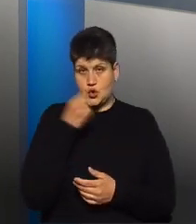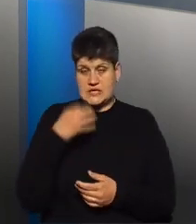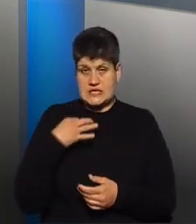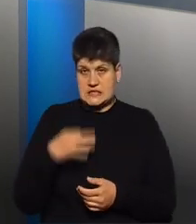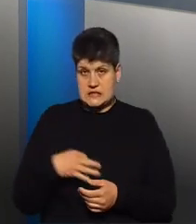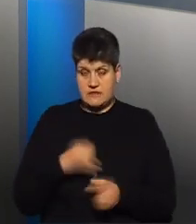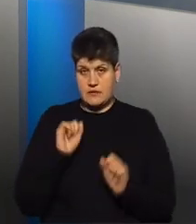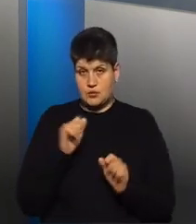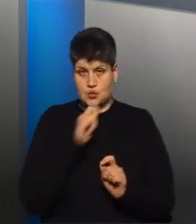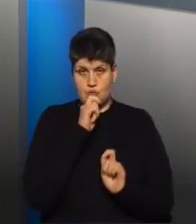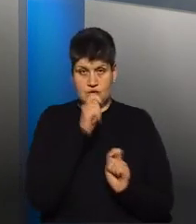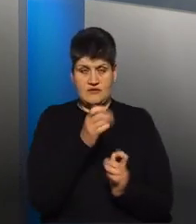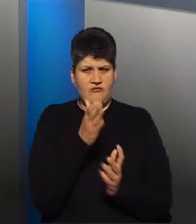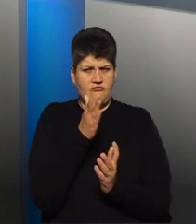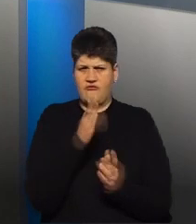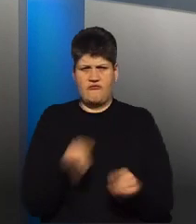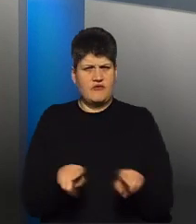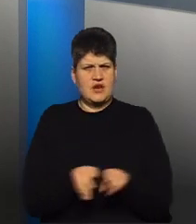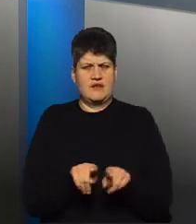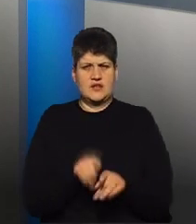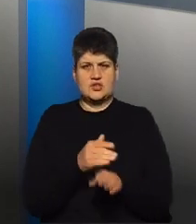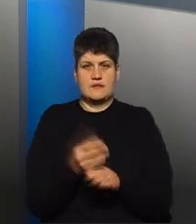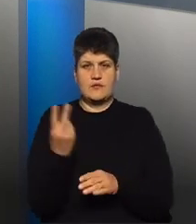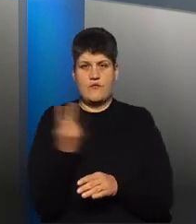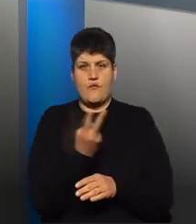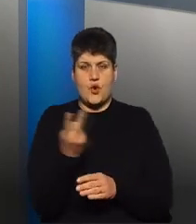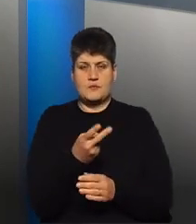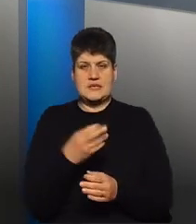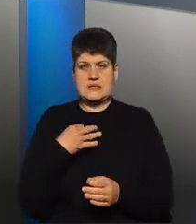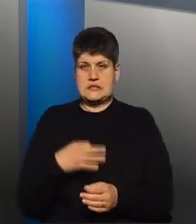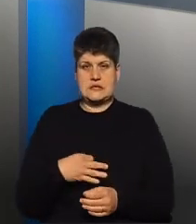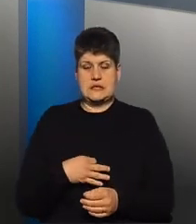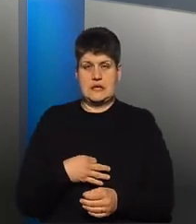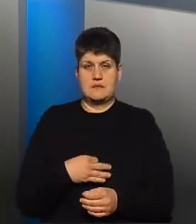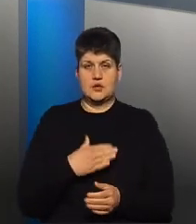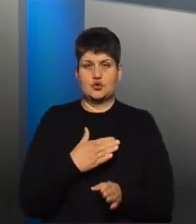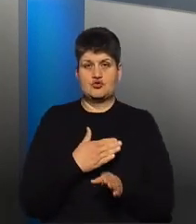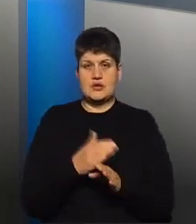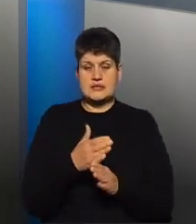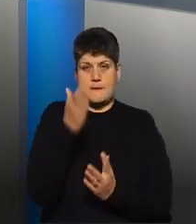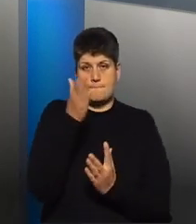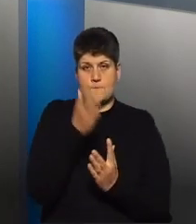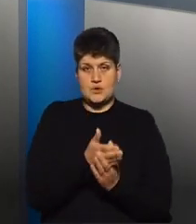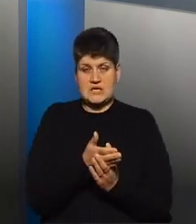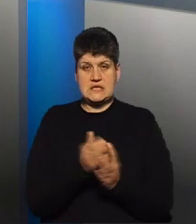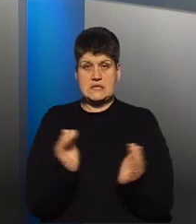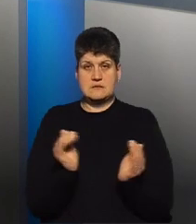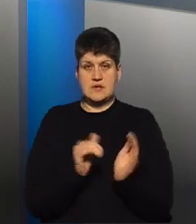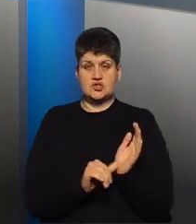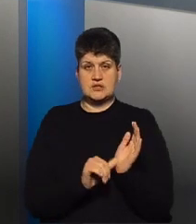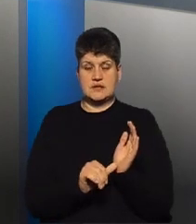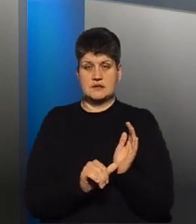в рівних частках цю квартиру двом синам. І тоді частка поділиться, відповідно, зменшиться 60 метрів по 30.